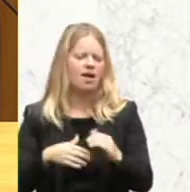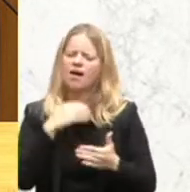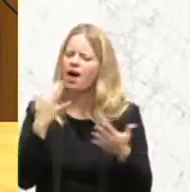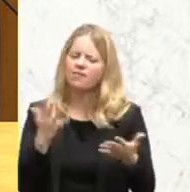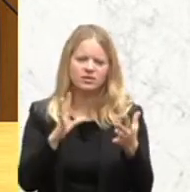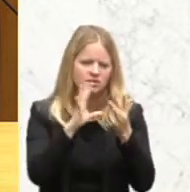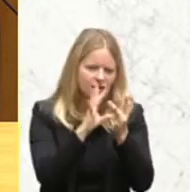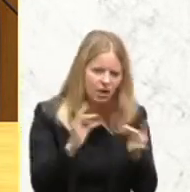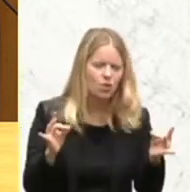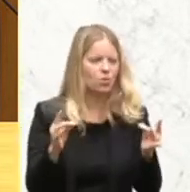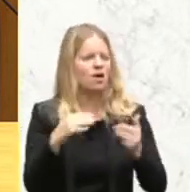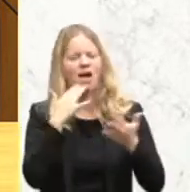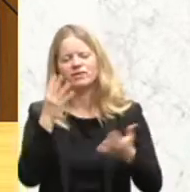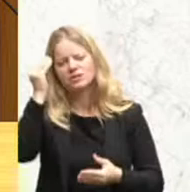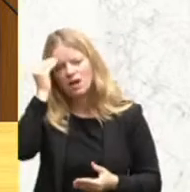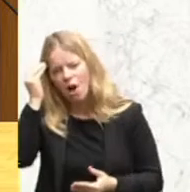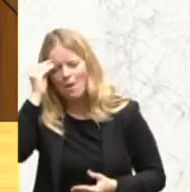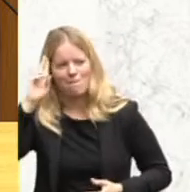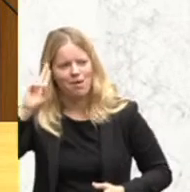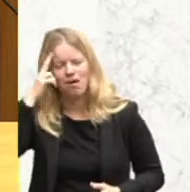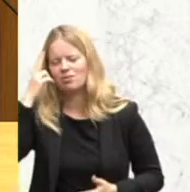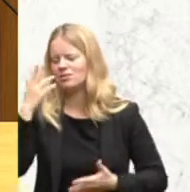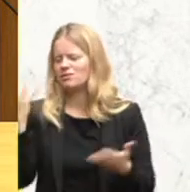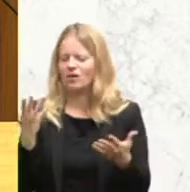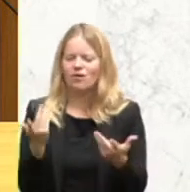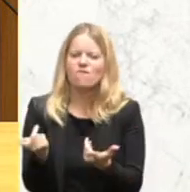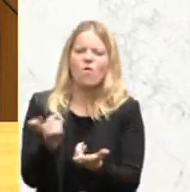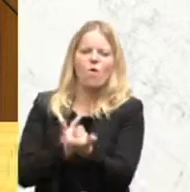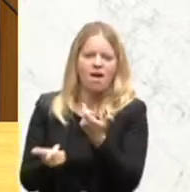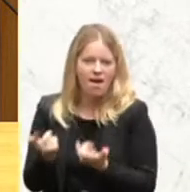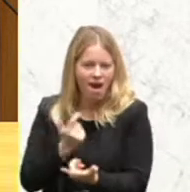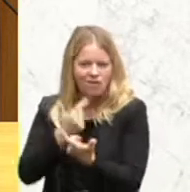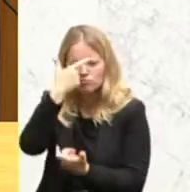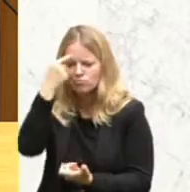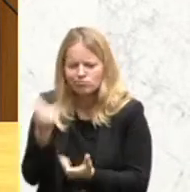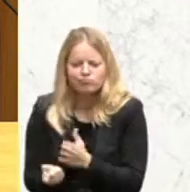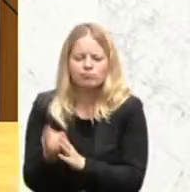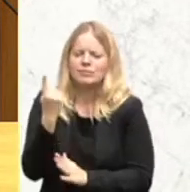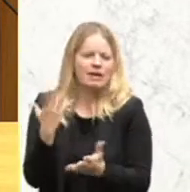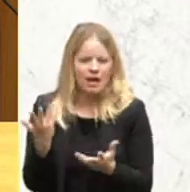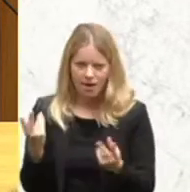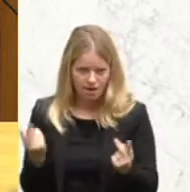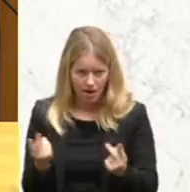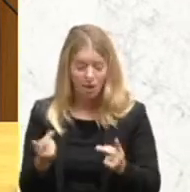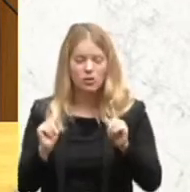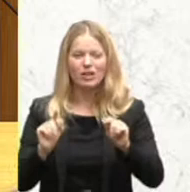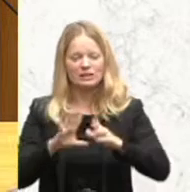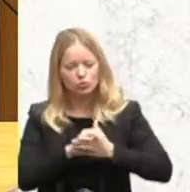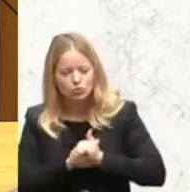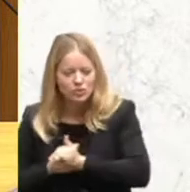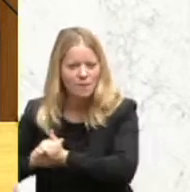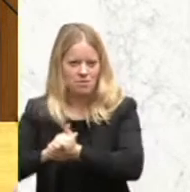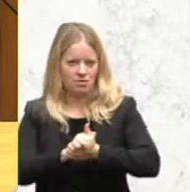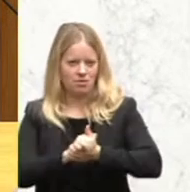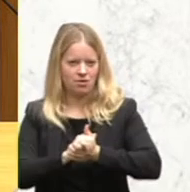Abstammungen, Muttersprachen hinweg, gemeinsam, sowohl gegen Extremismus und